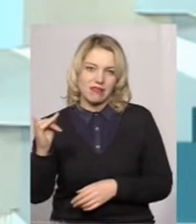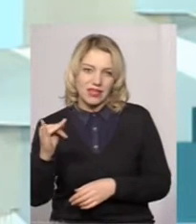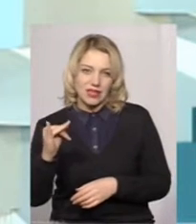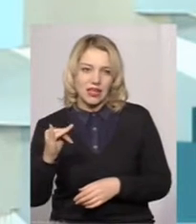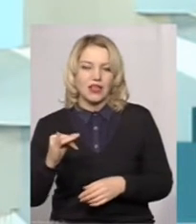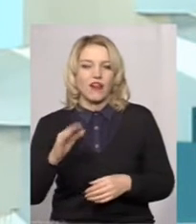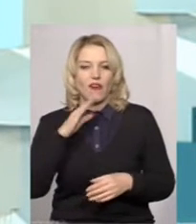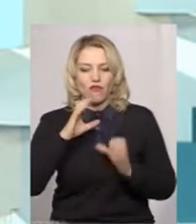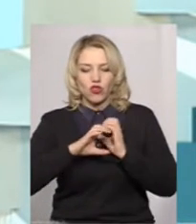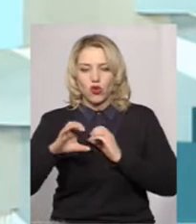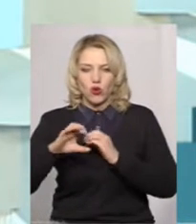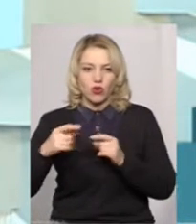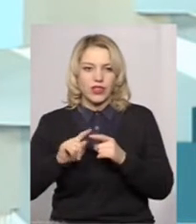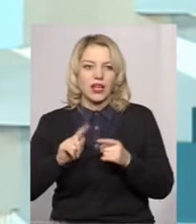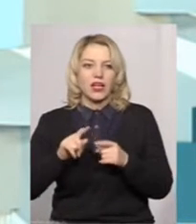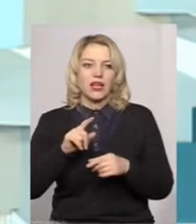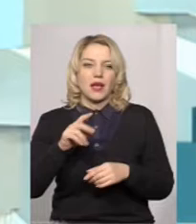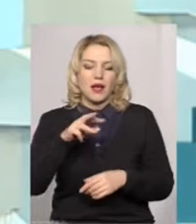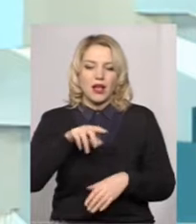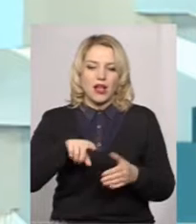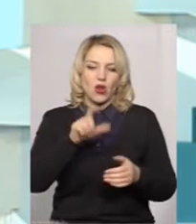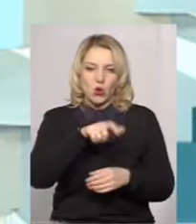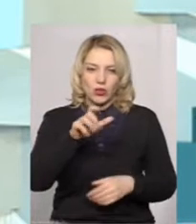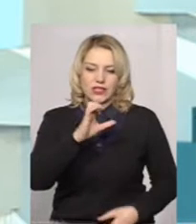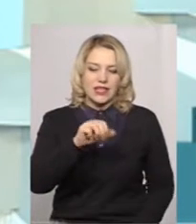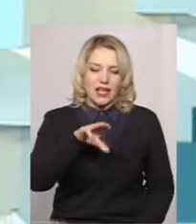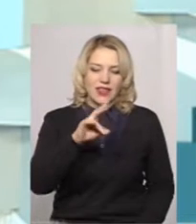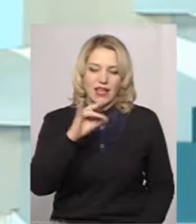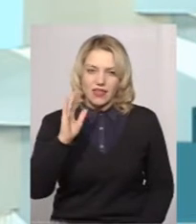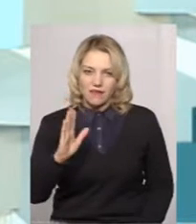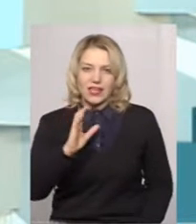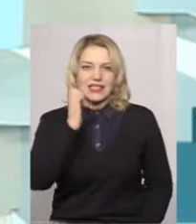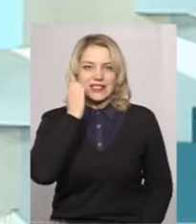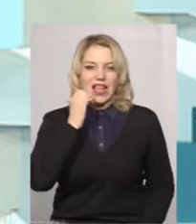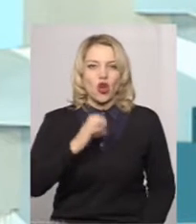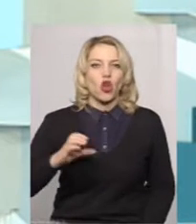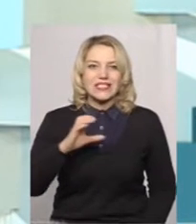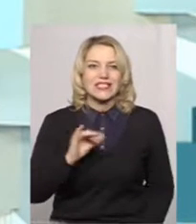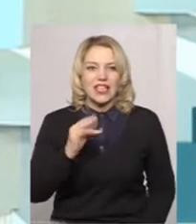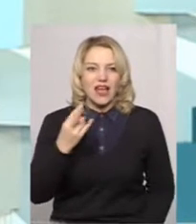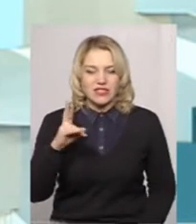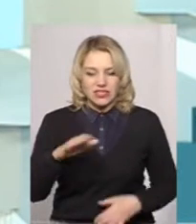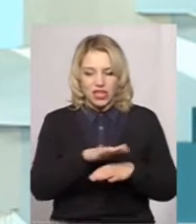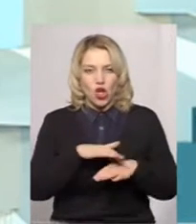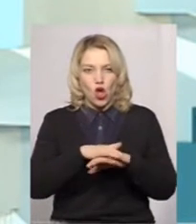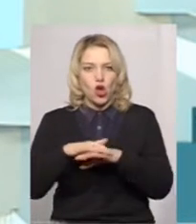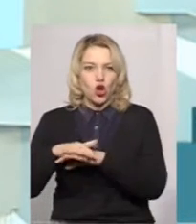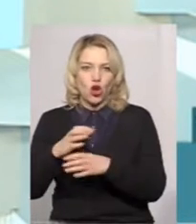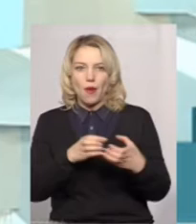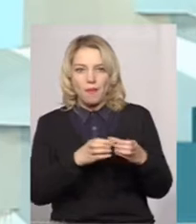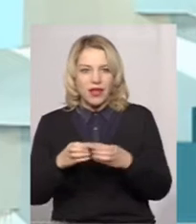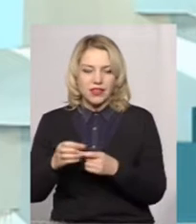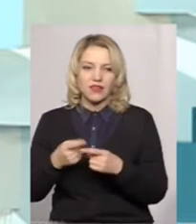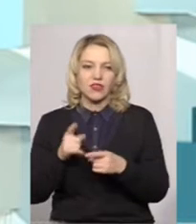думаю, що не всі це бачили. Мешканці Сатонівської і Старосинявської громад, вони, думаю,